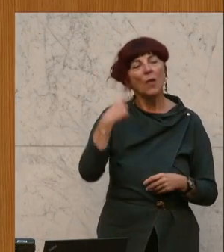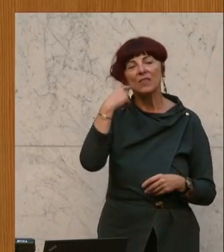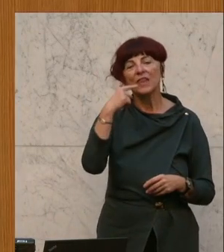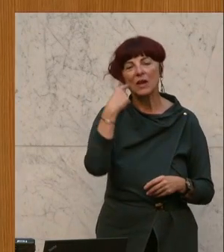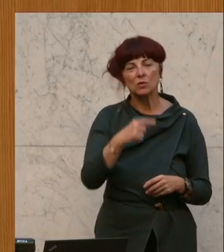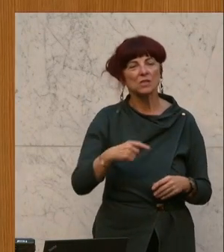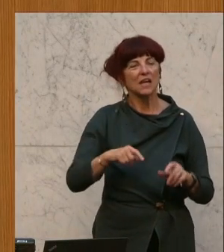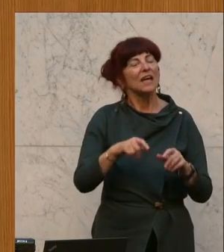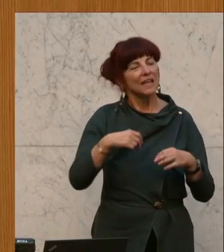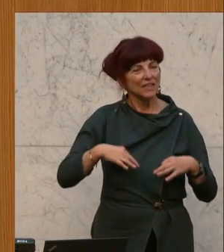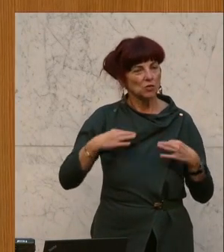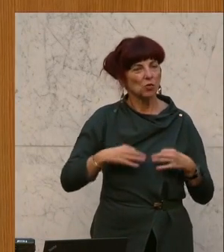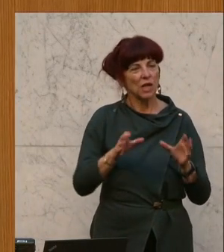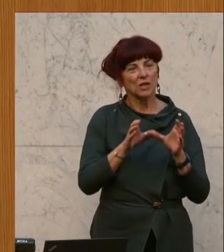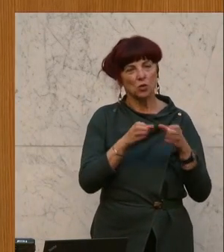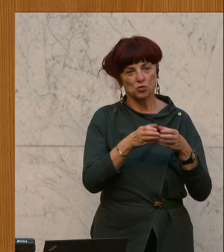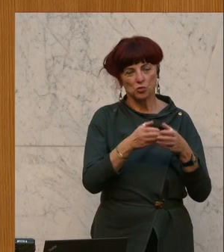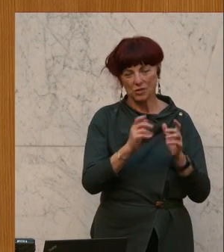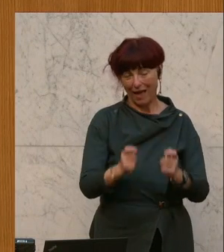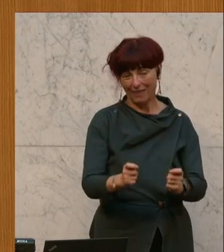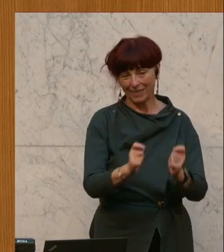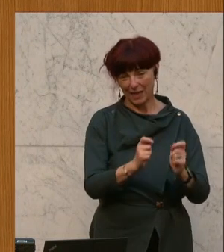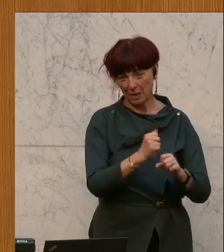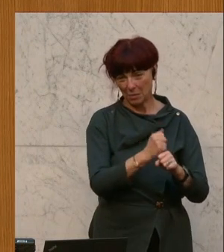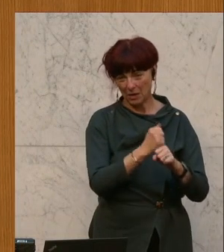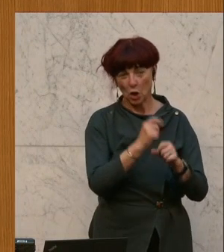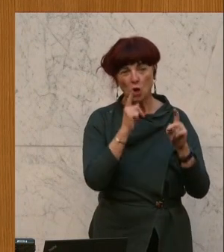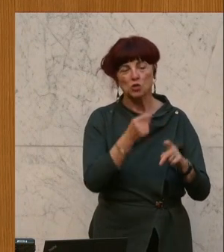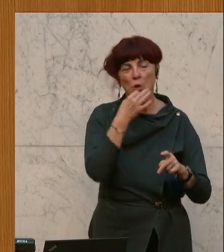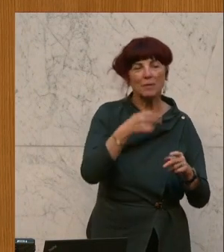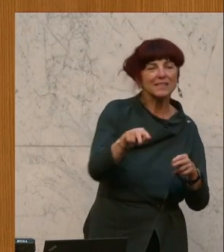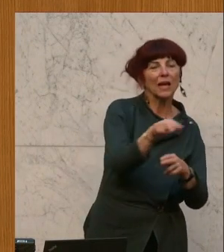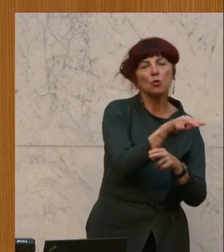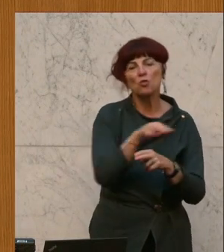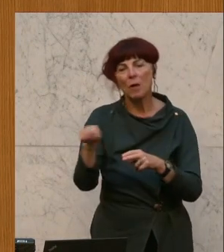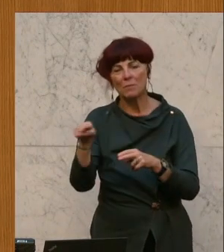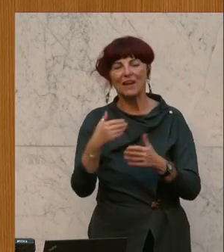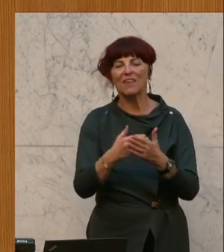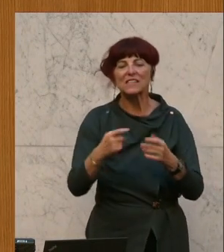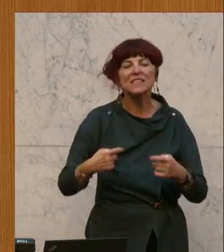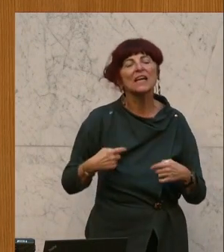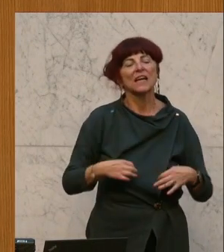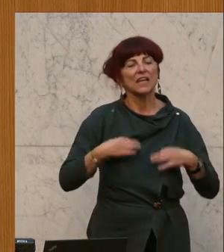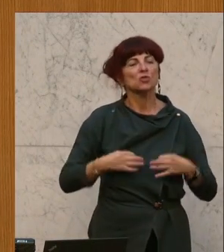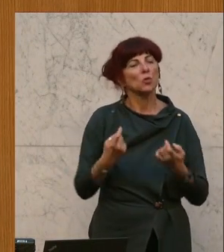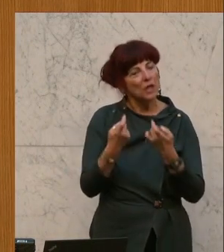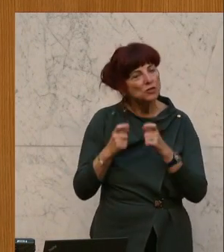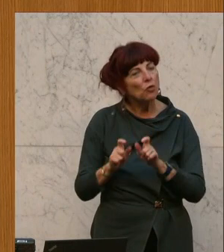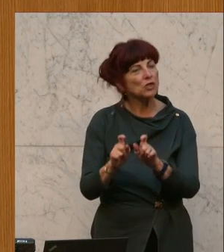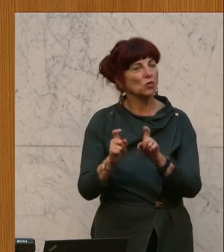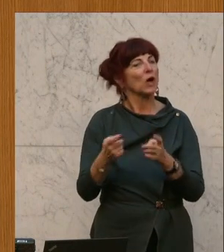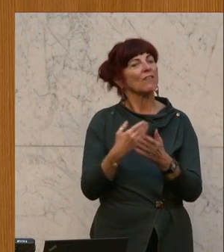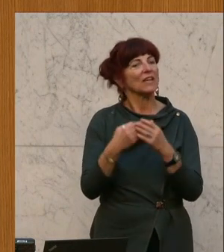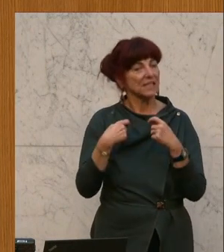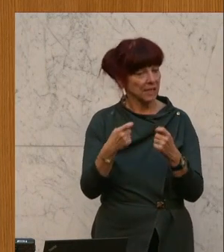Antrag zu einem besseren Überblick über Angebote der Gesundheitsvorsorge eingebracht. Und diesem Antrag haben alle Parteien